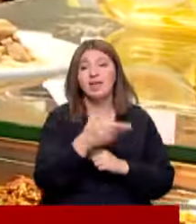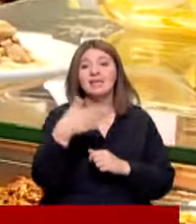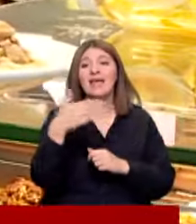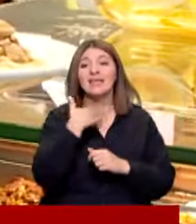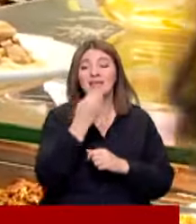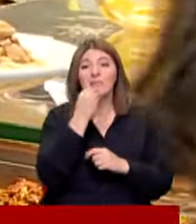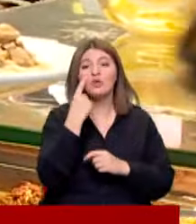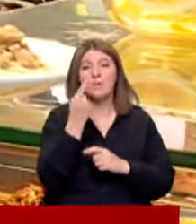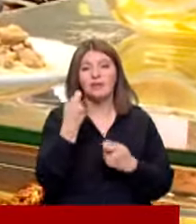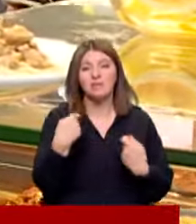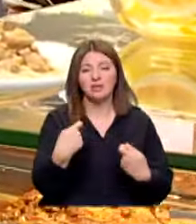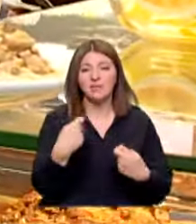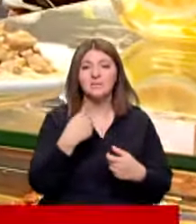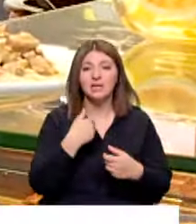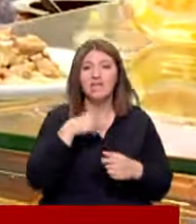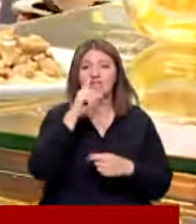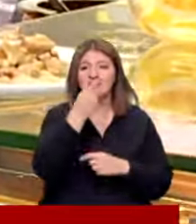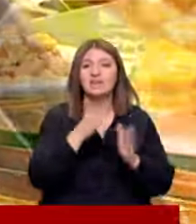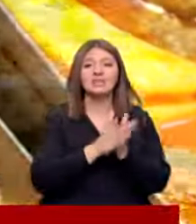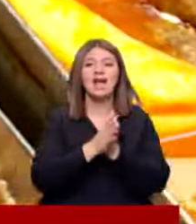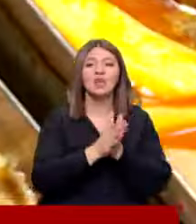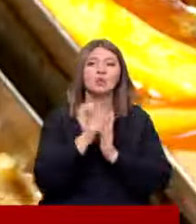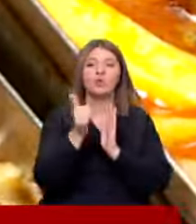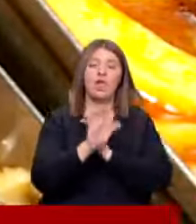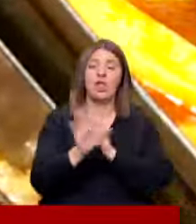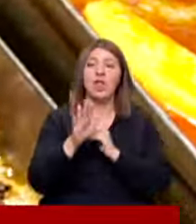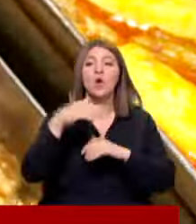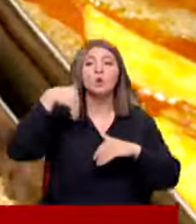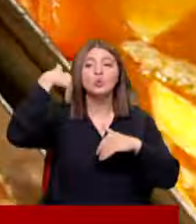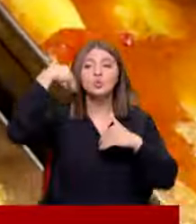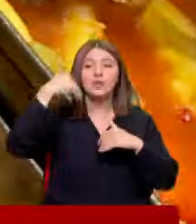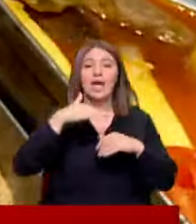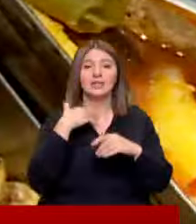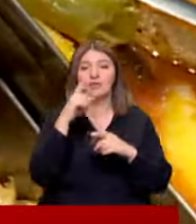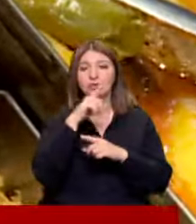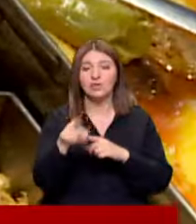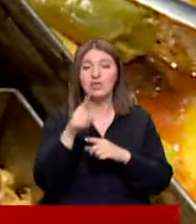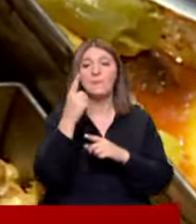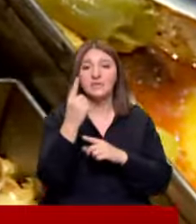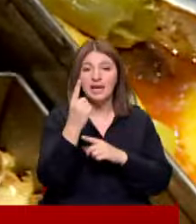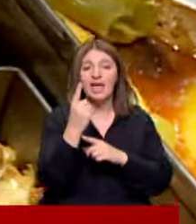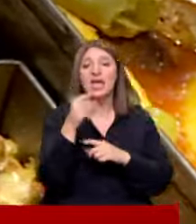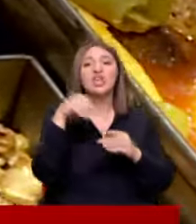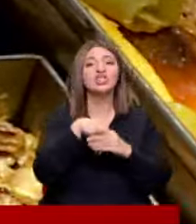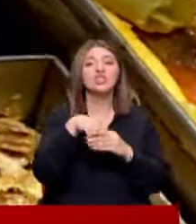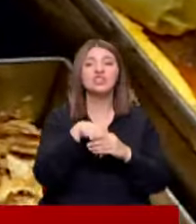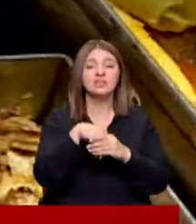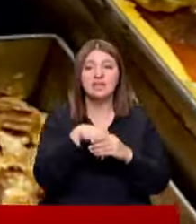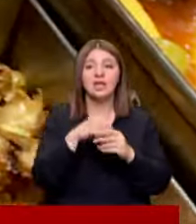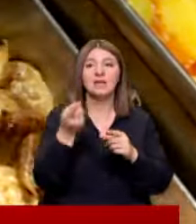yemeklere göre biraz maliyetli Bizde de sadece salı günleri çıkar Kuzu eti olması dolayısıyla bir de içerisindeki